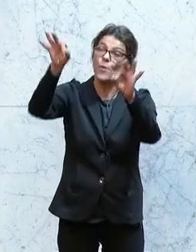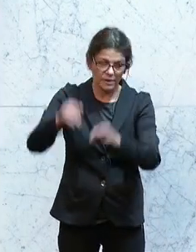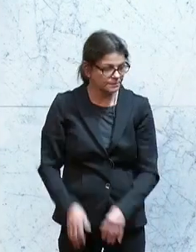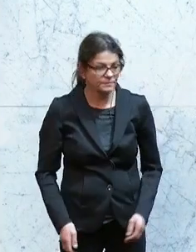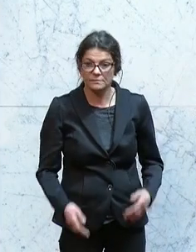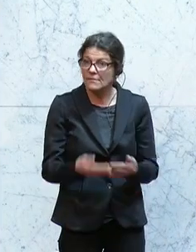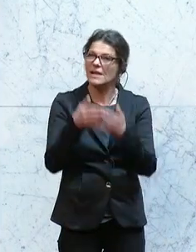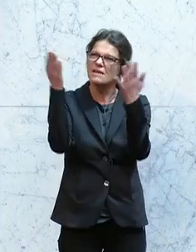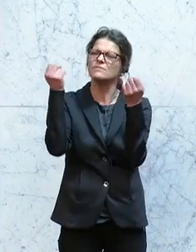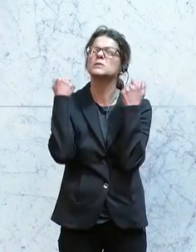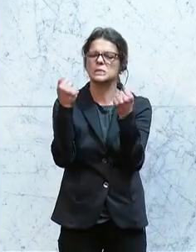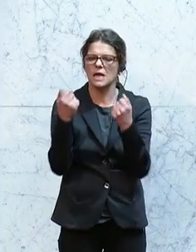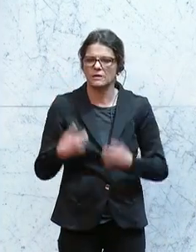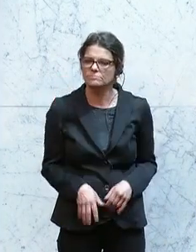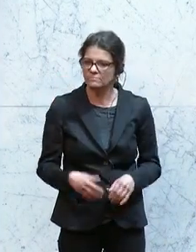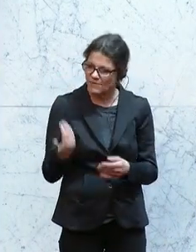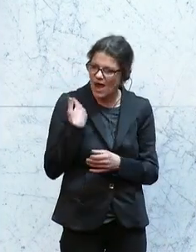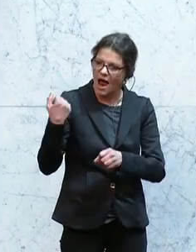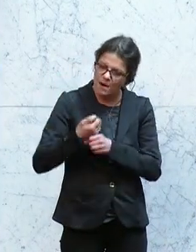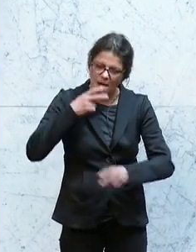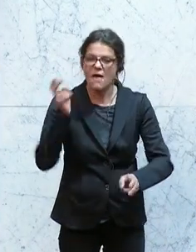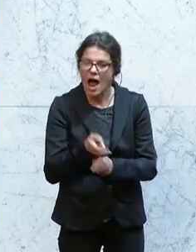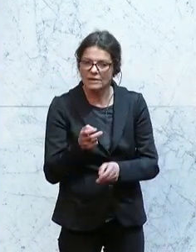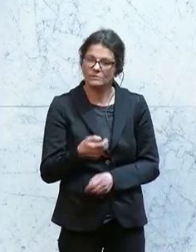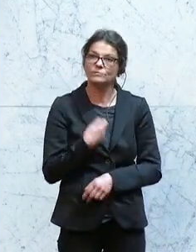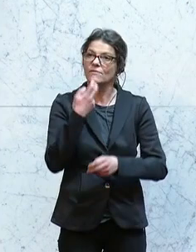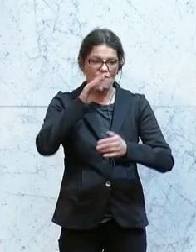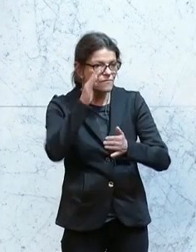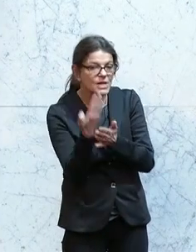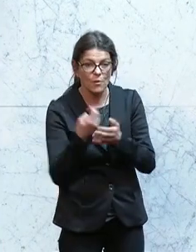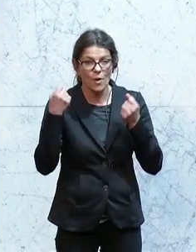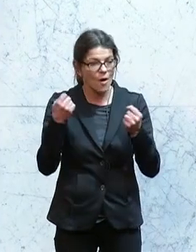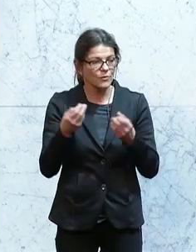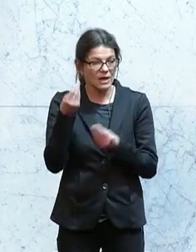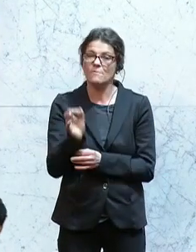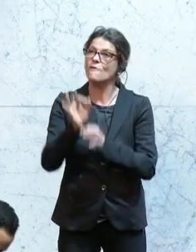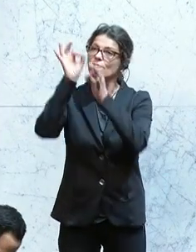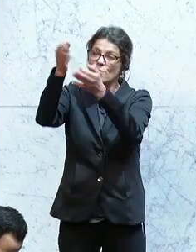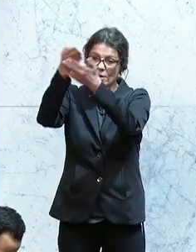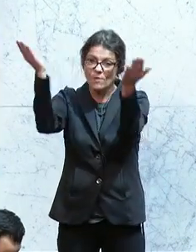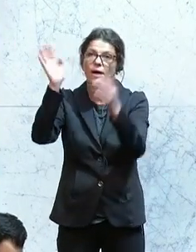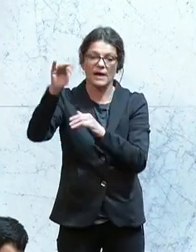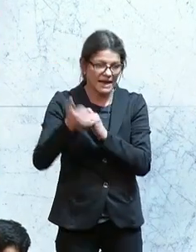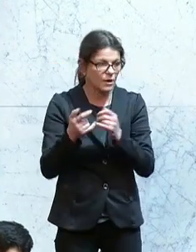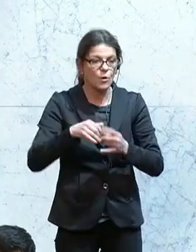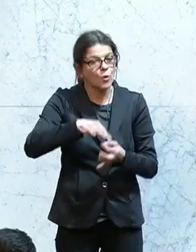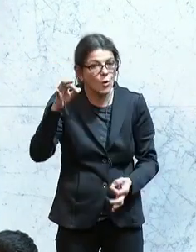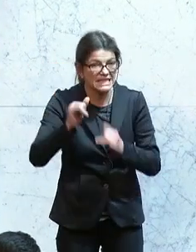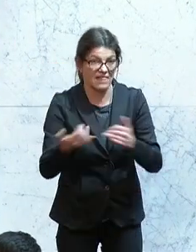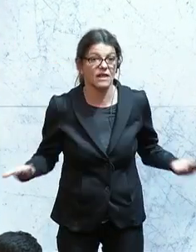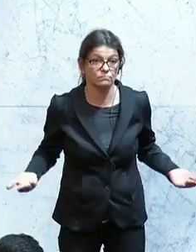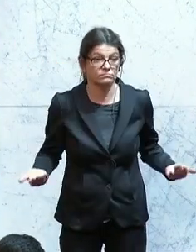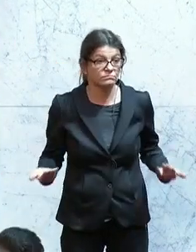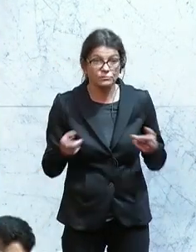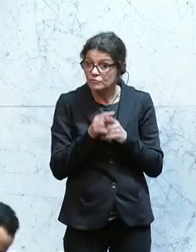Ihr könnt euch sicher sein, wir arbeiten hart daran, Vertrauen und Hoffnung zu geben, euch und euren Eltern und den Großeltern, wo auch